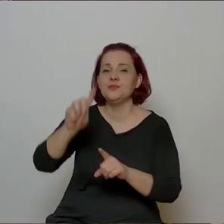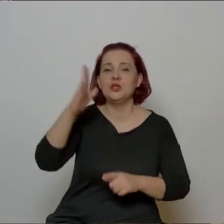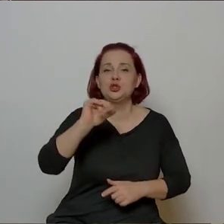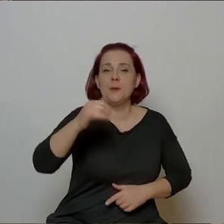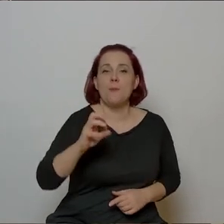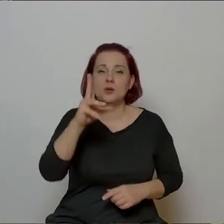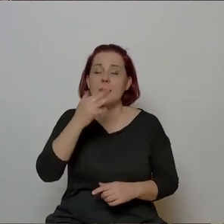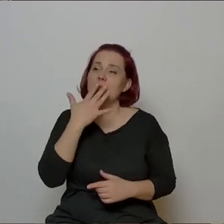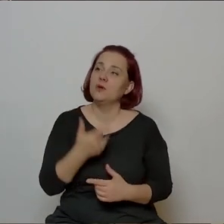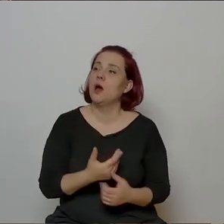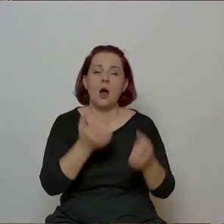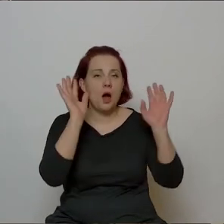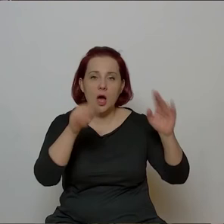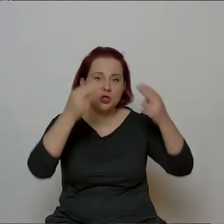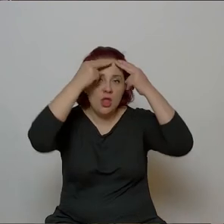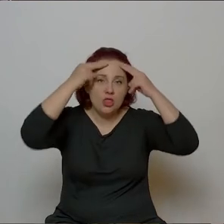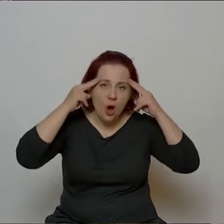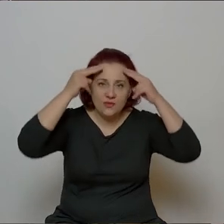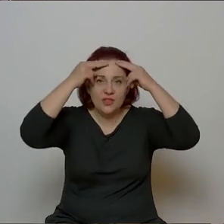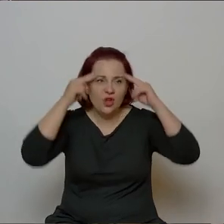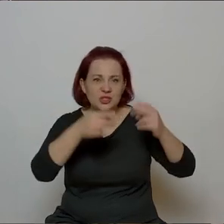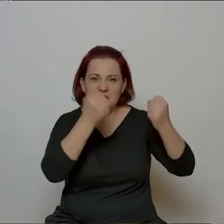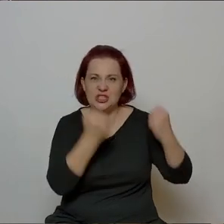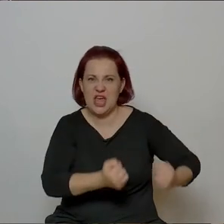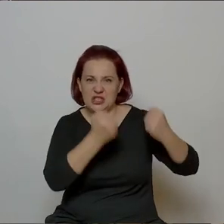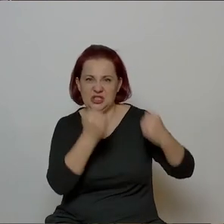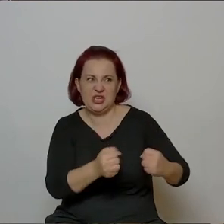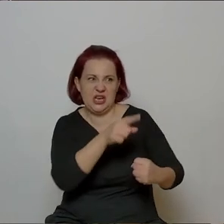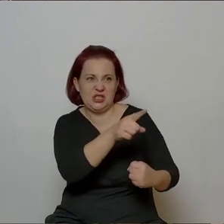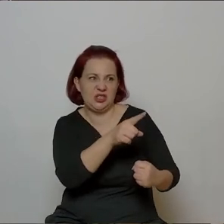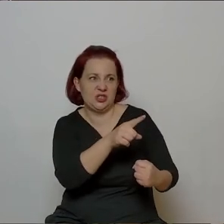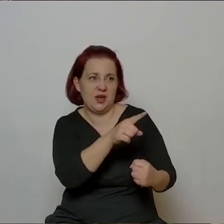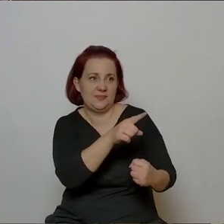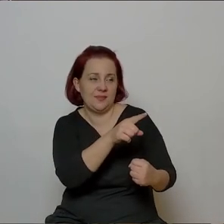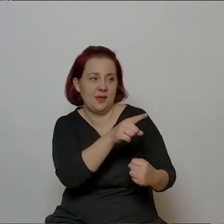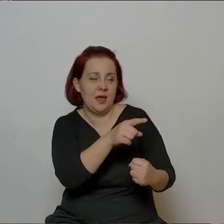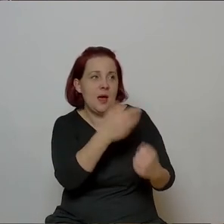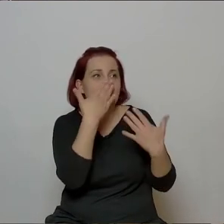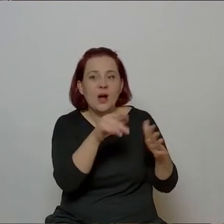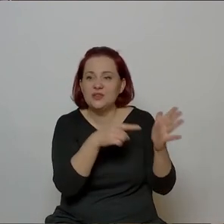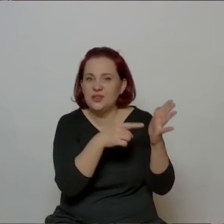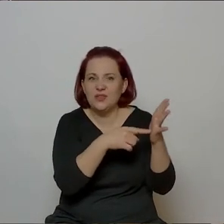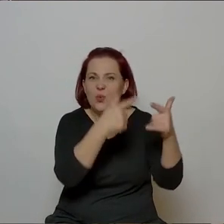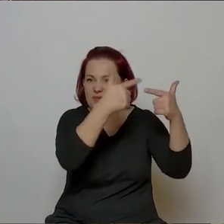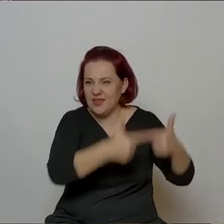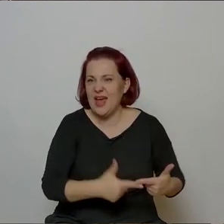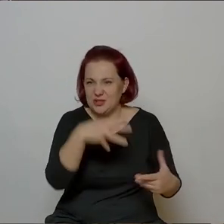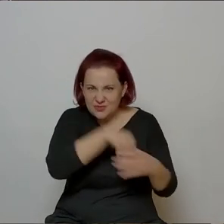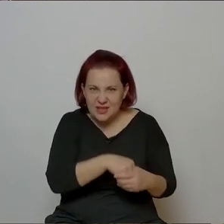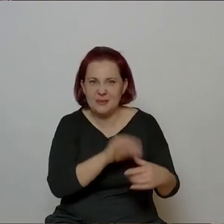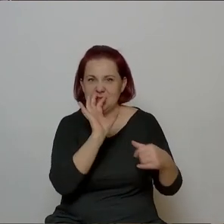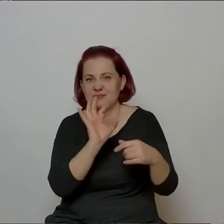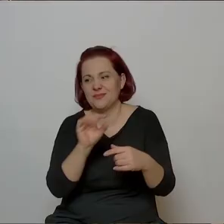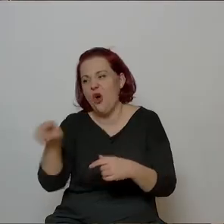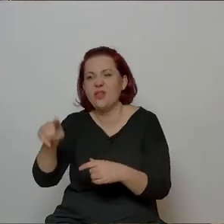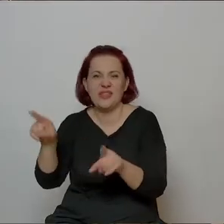mówiła, że ciężkimi Norwidami rzucają i tak dalej. Widocznie też ona ironistka, nie bardzo lekko pisząca, nie bardzo pewnie